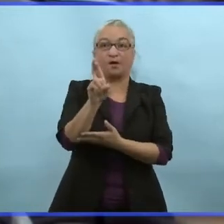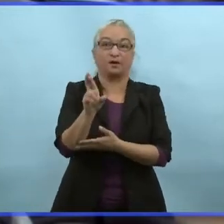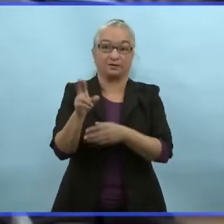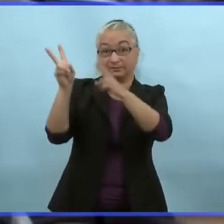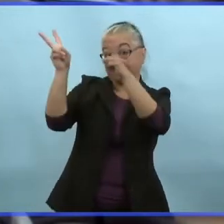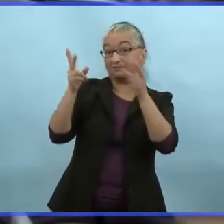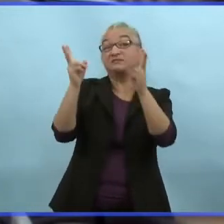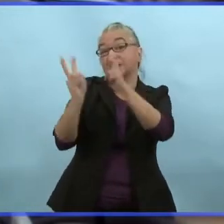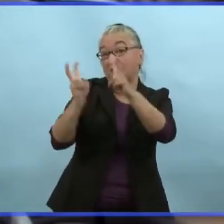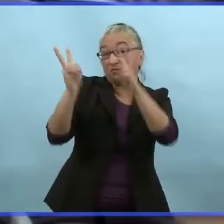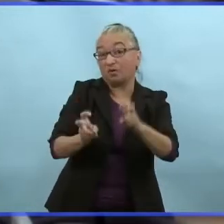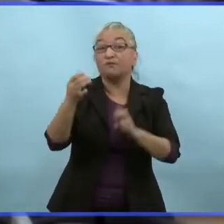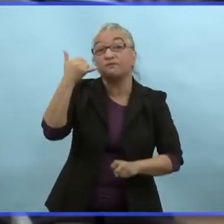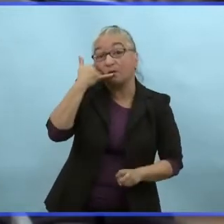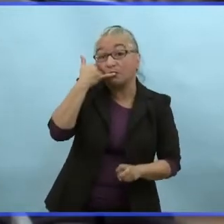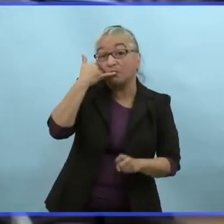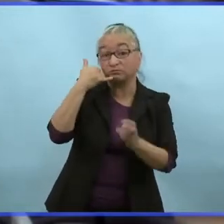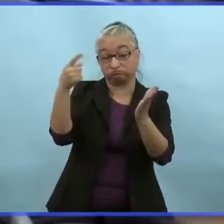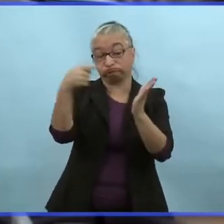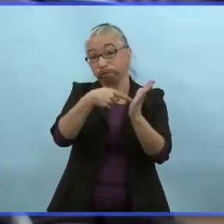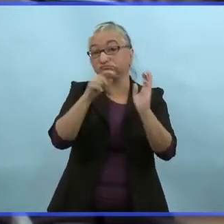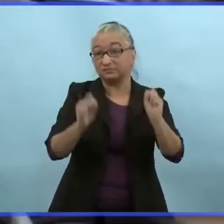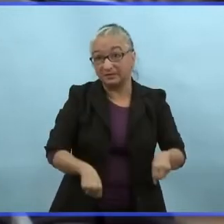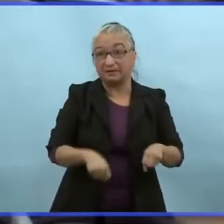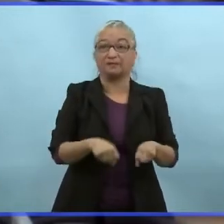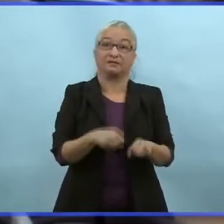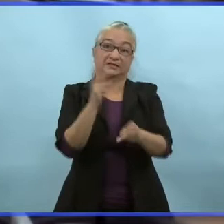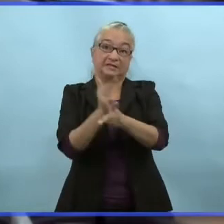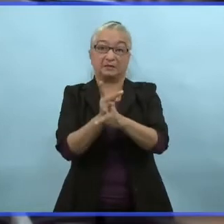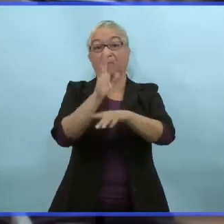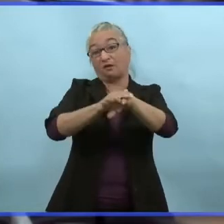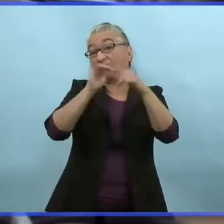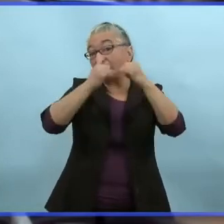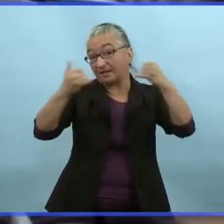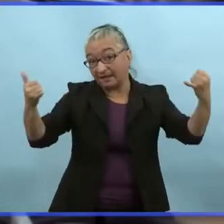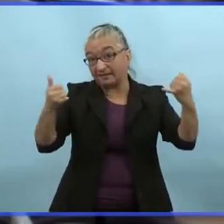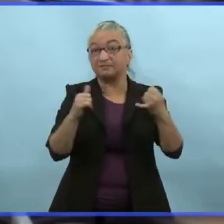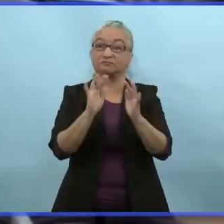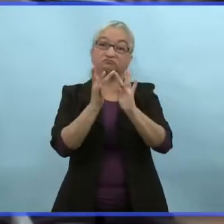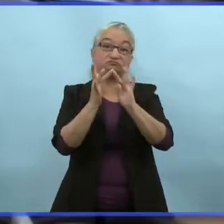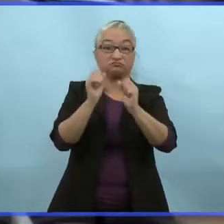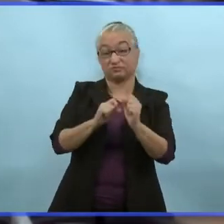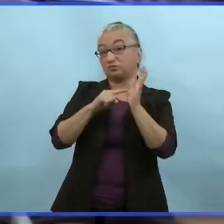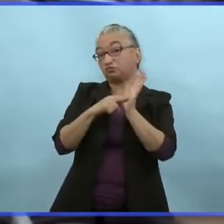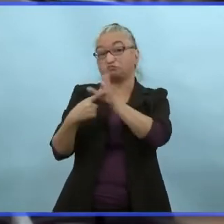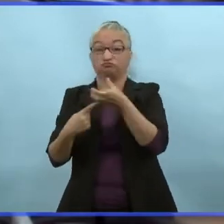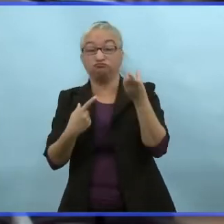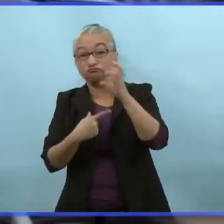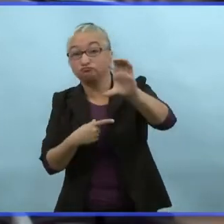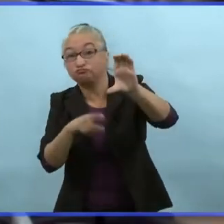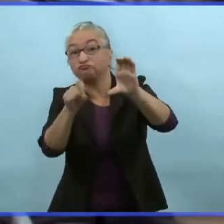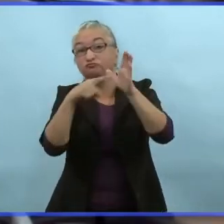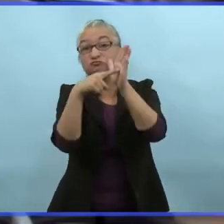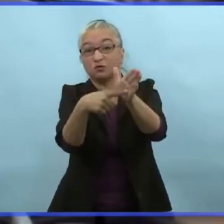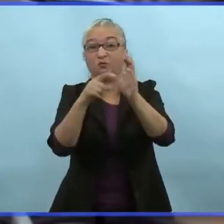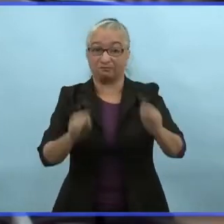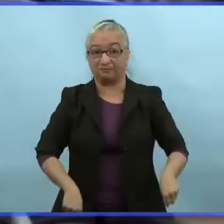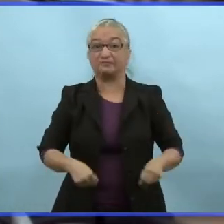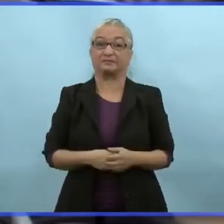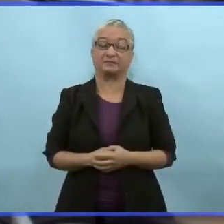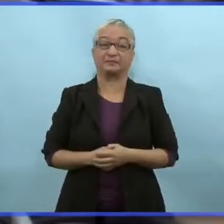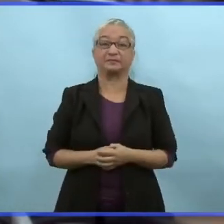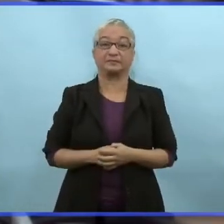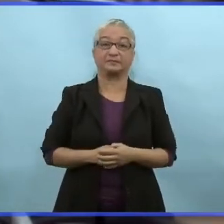Une fois que vous avez le code, vous pouvez l'imprimer pour le porter avec vous au besoin ou vous pouvez le garder sur votre téléphone ou votre appareil